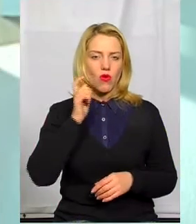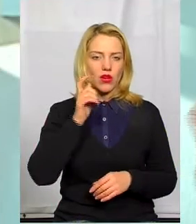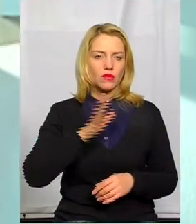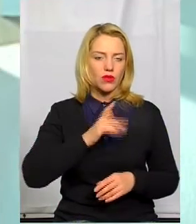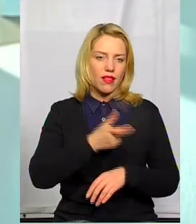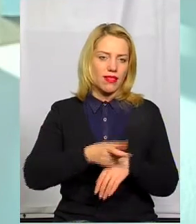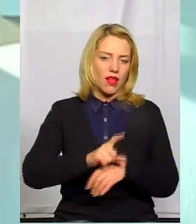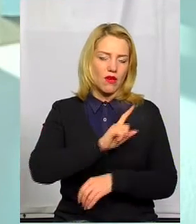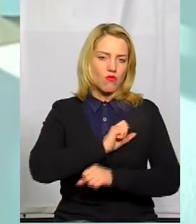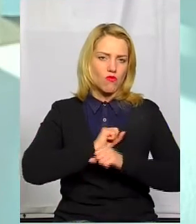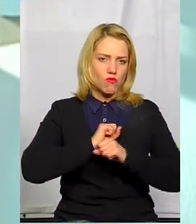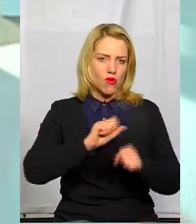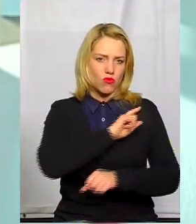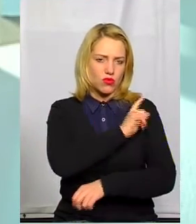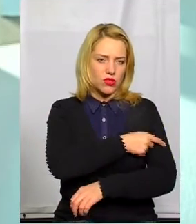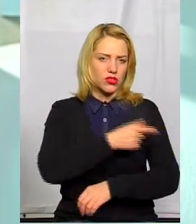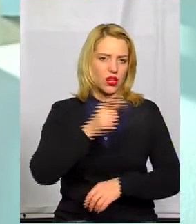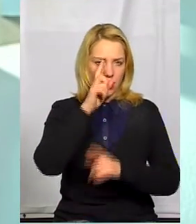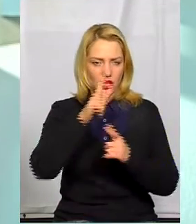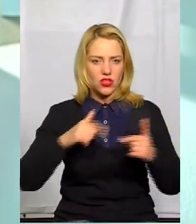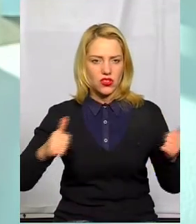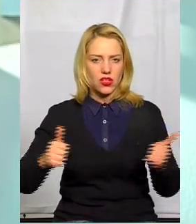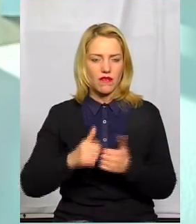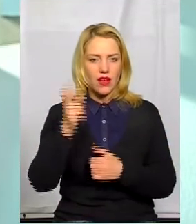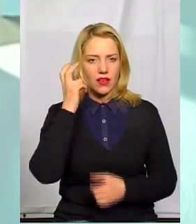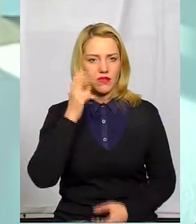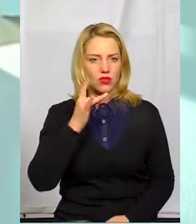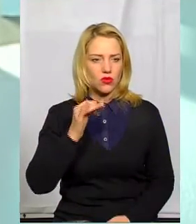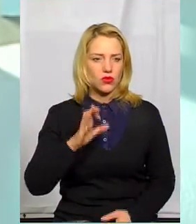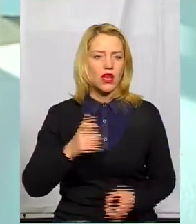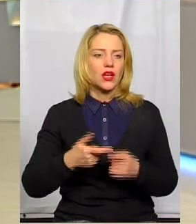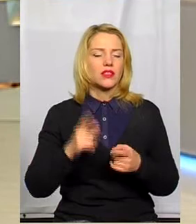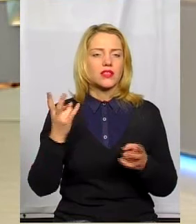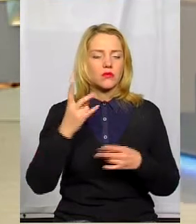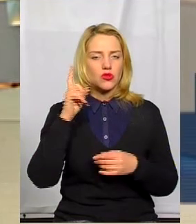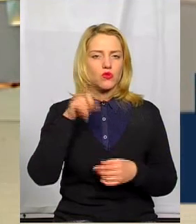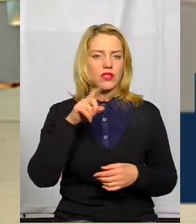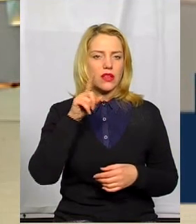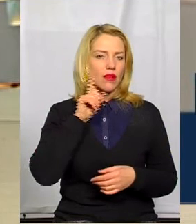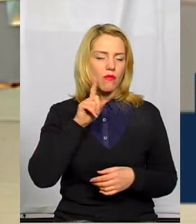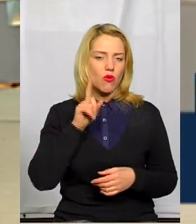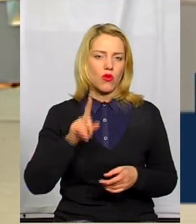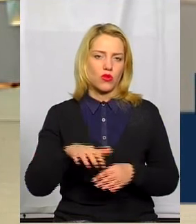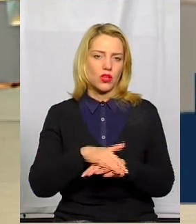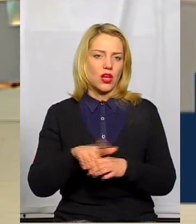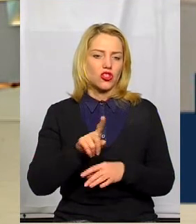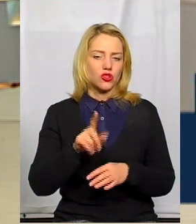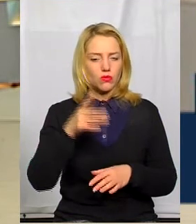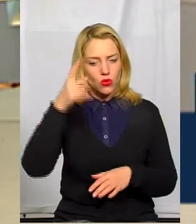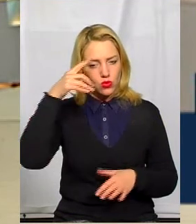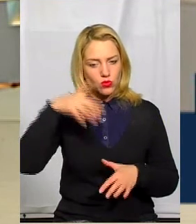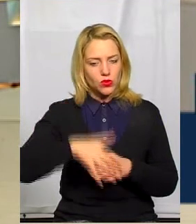була проукраїнська держава, Київська Русь. Звичайно, це все потрібно, щоб молодь знала, щоб вона його розуміла і